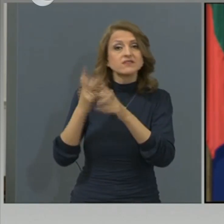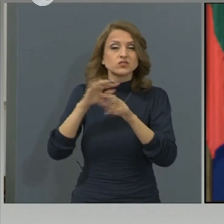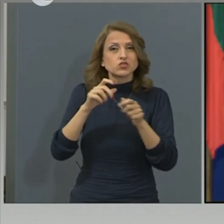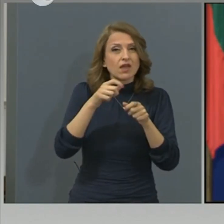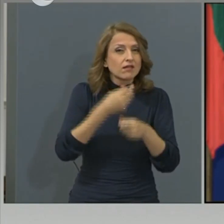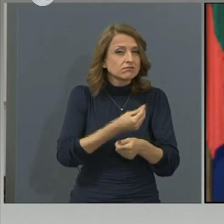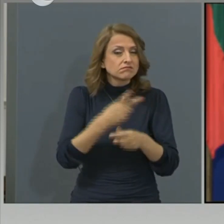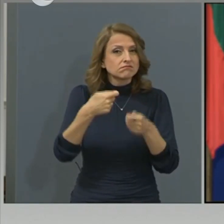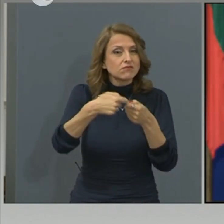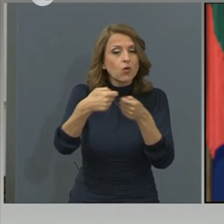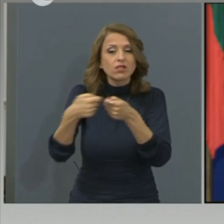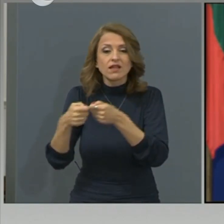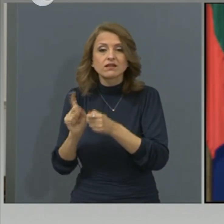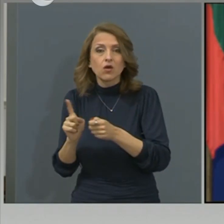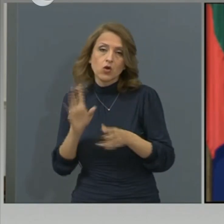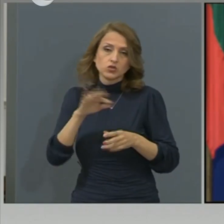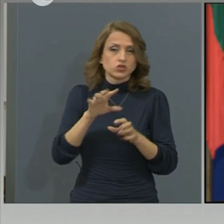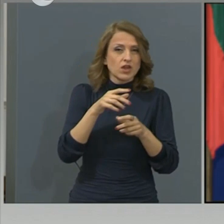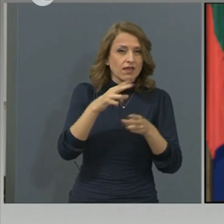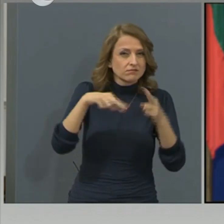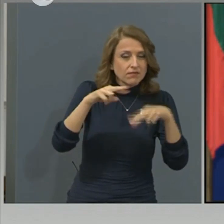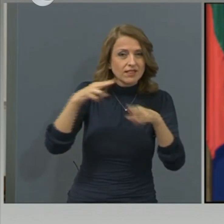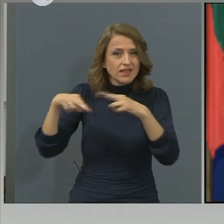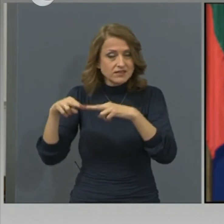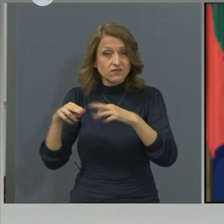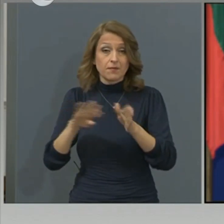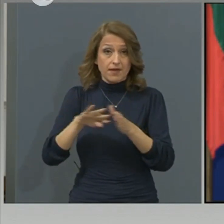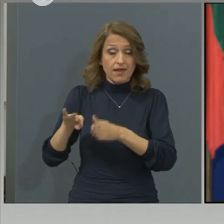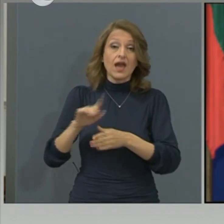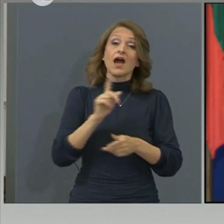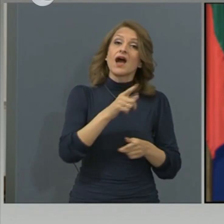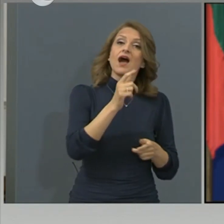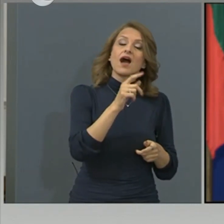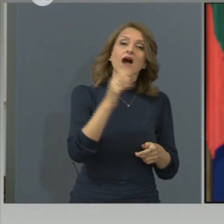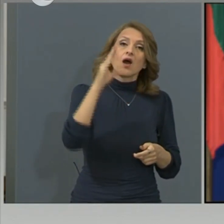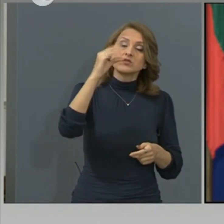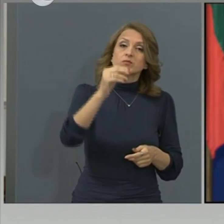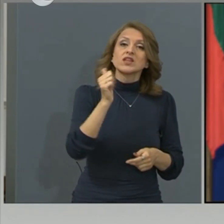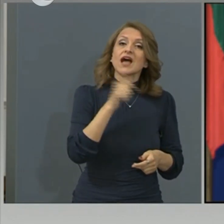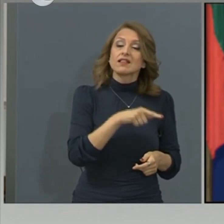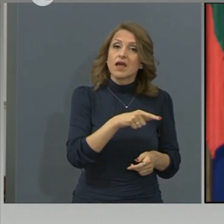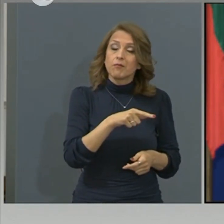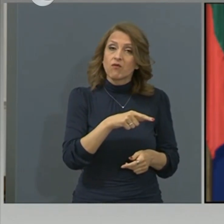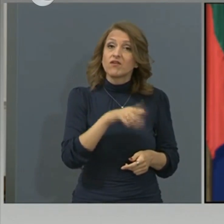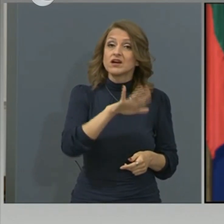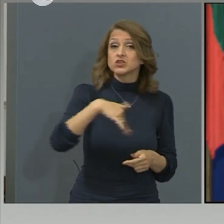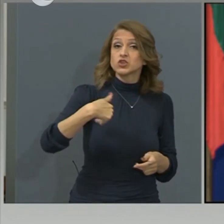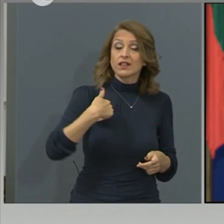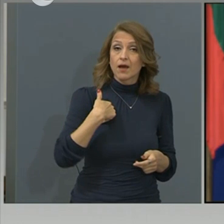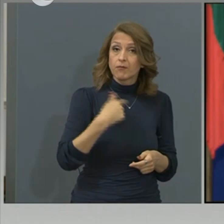и техните контактни лица. На господина Демов вече са направени тестовете, съпругата му също е с